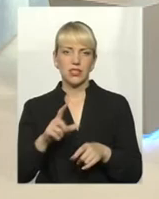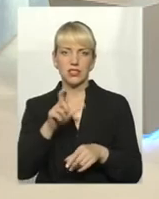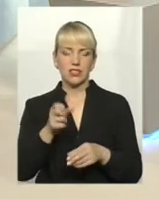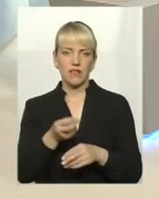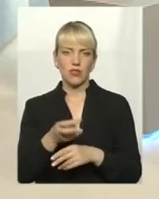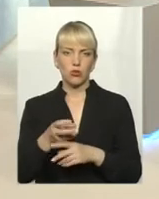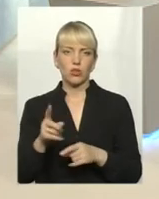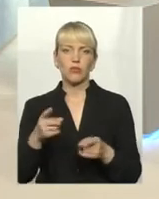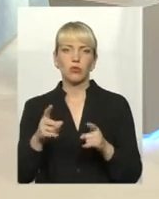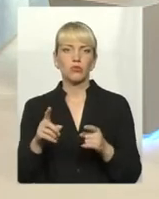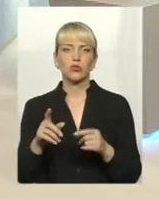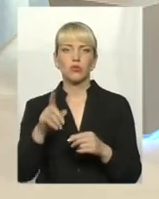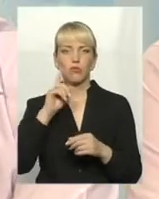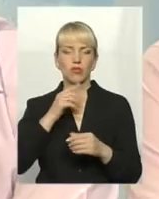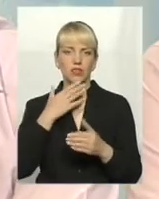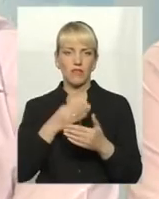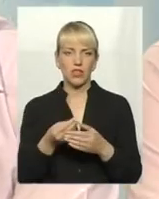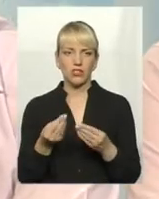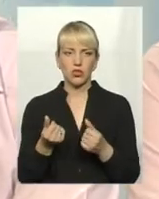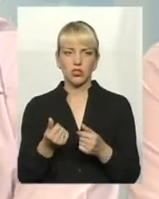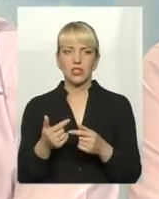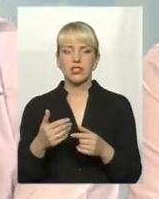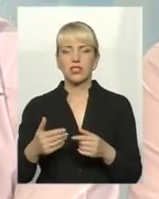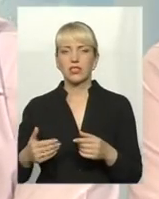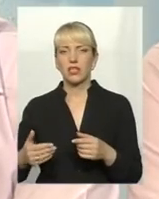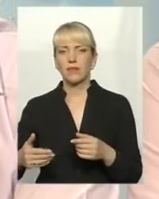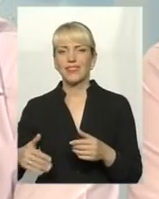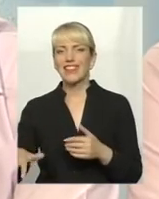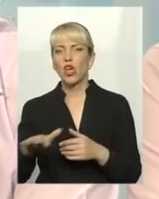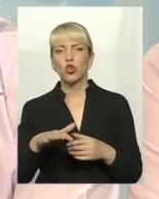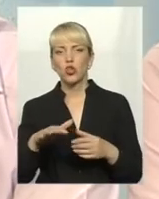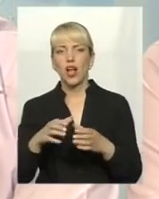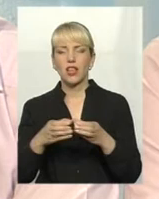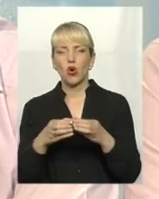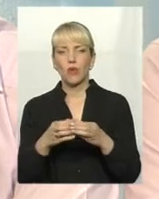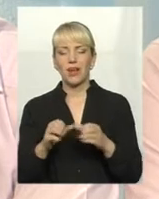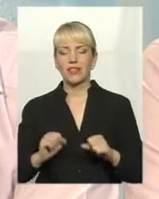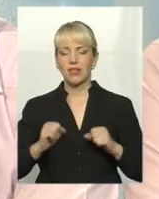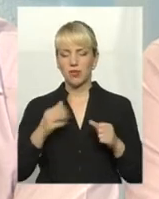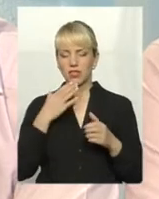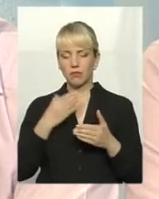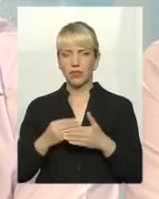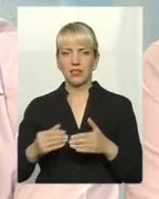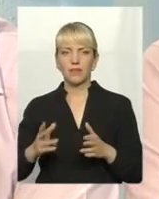поки що за власні кошти територіальні громади хоча б якось намагаються налагодити, а я теж вважаю, що тут